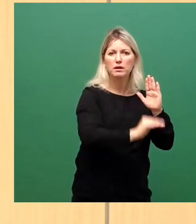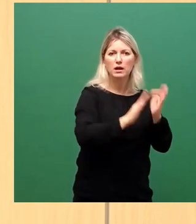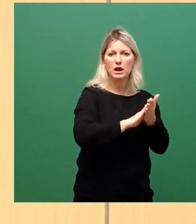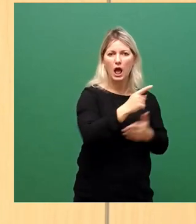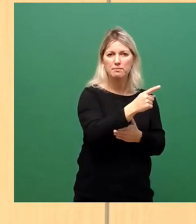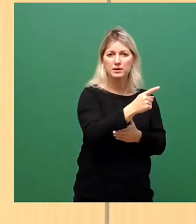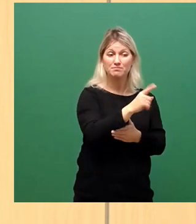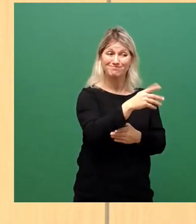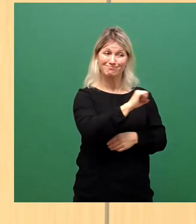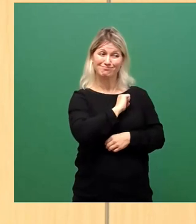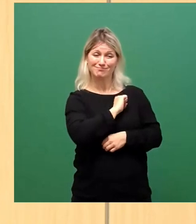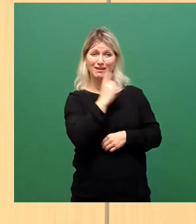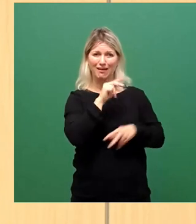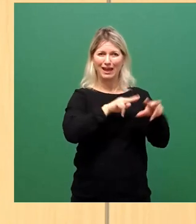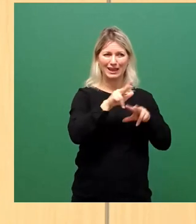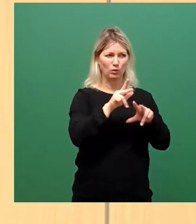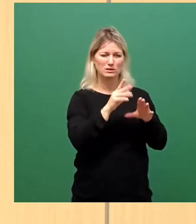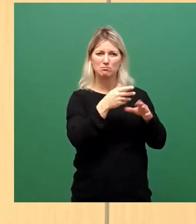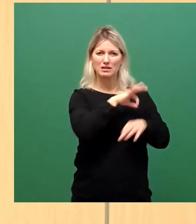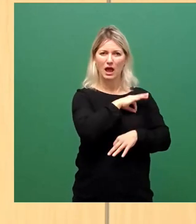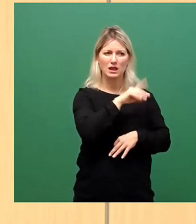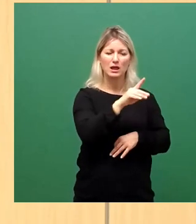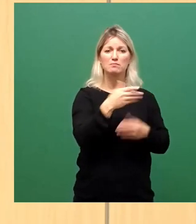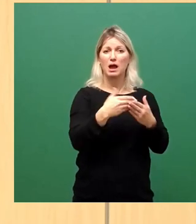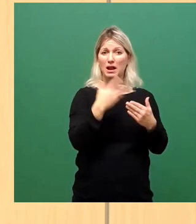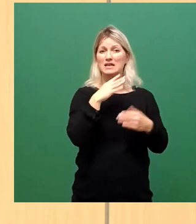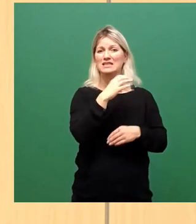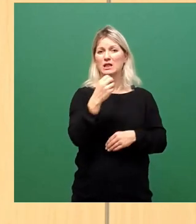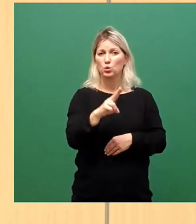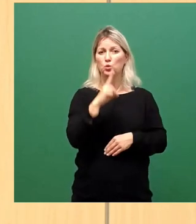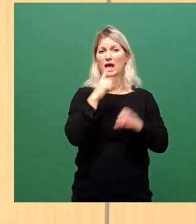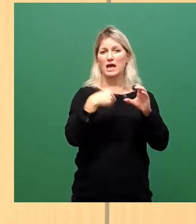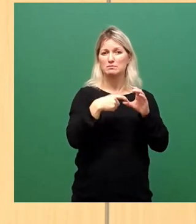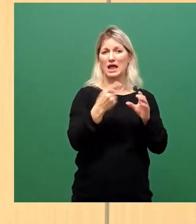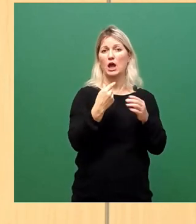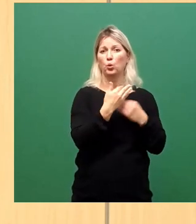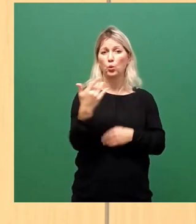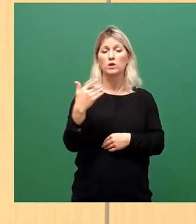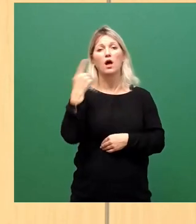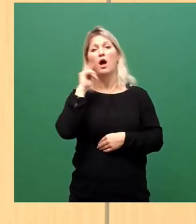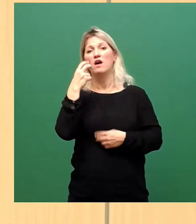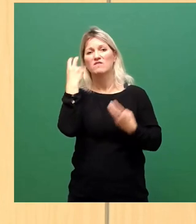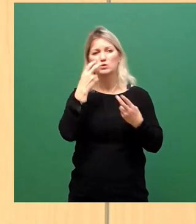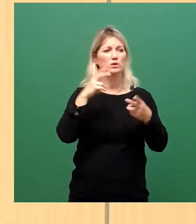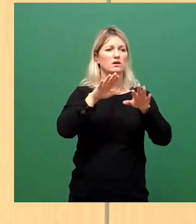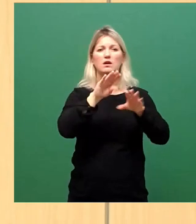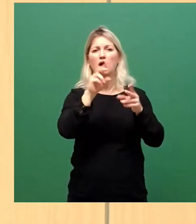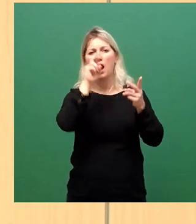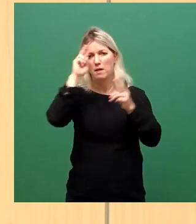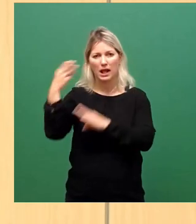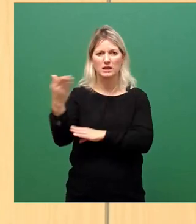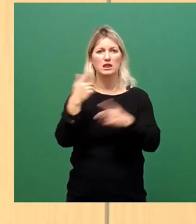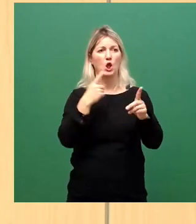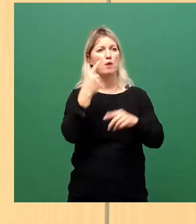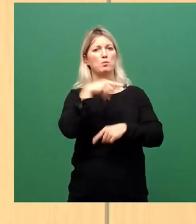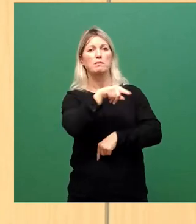Landtag aus CDU, Grün und SPD versuchen dann, ihr Schauspiel hier auszuführen, abzulenken und auf die Stadtverwaltung und den Oberbürgermeister zu zeigen,